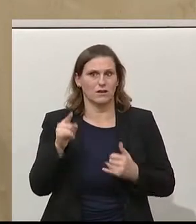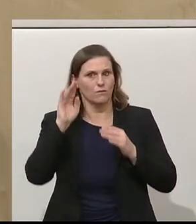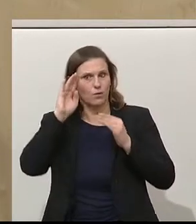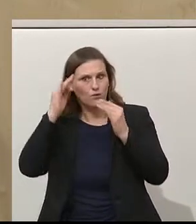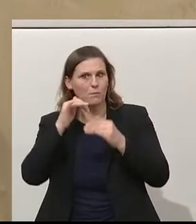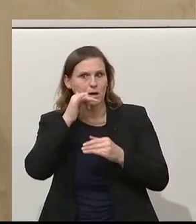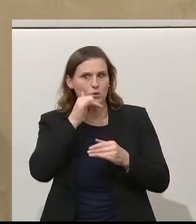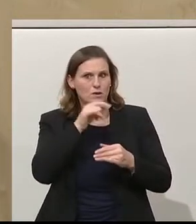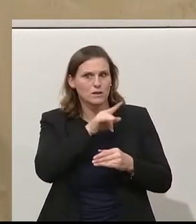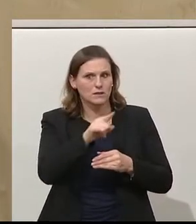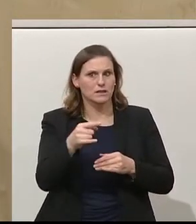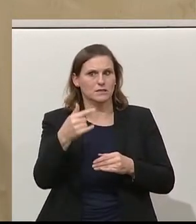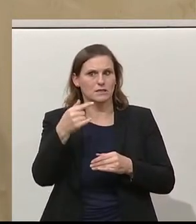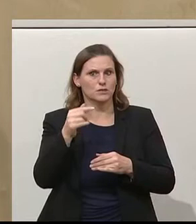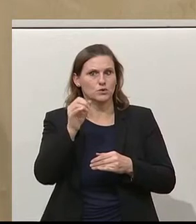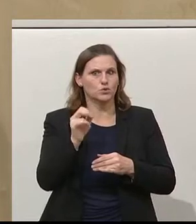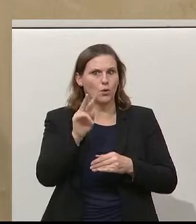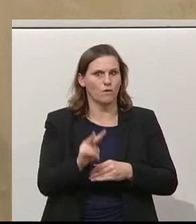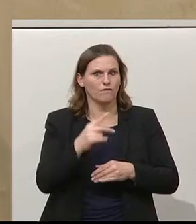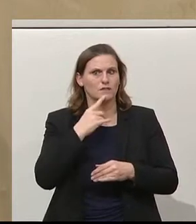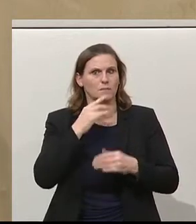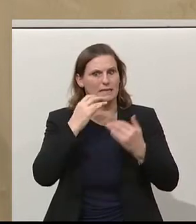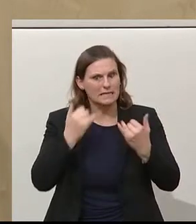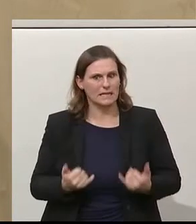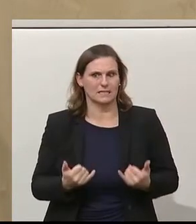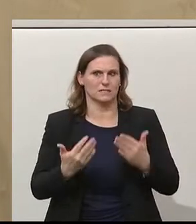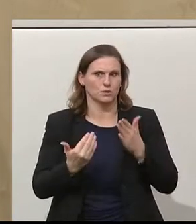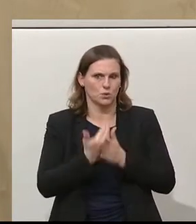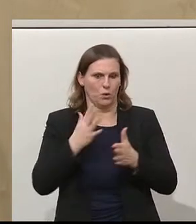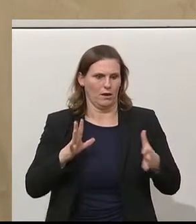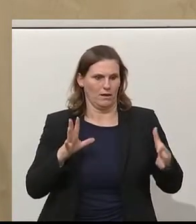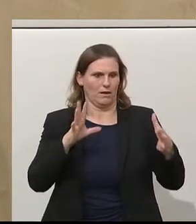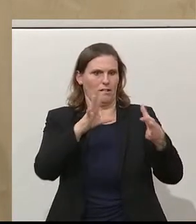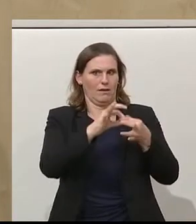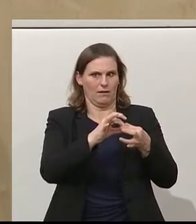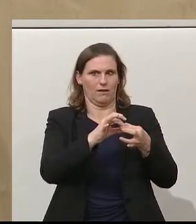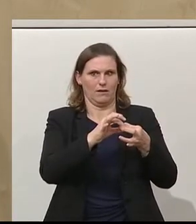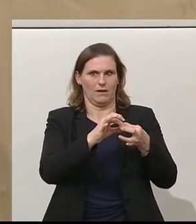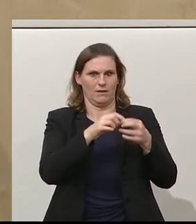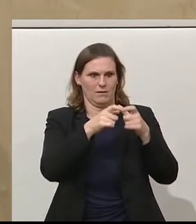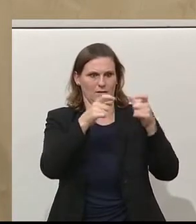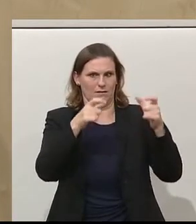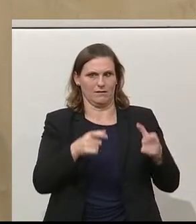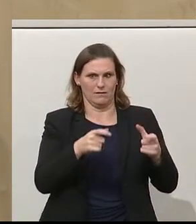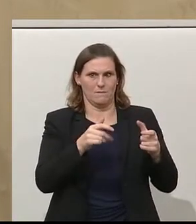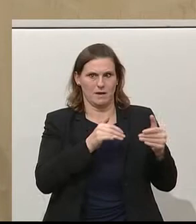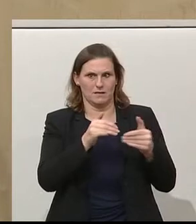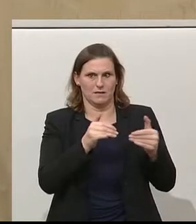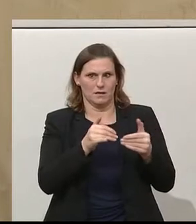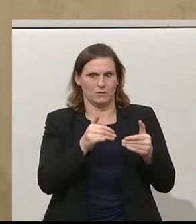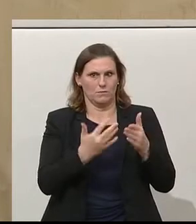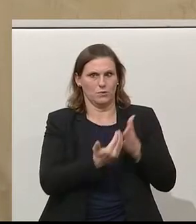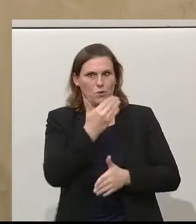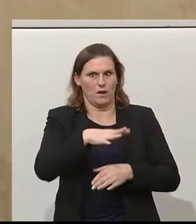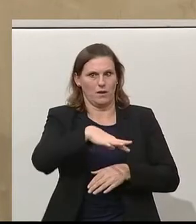und Grünen, dieses Dörf, das ist sozusagen jetzt Ihr Bindeglied. Das ist das Einzige, was Sie jetzt aufwerten. Das ist nämlich das, was Sie beide